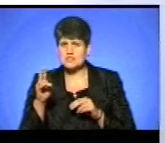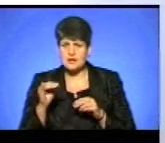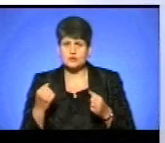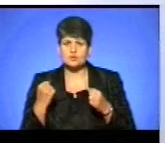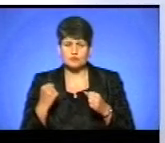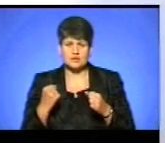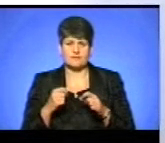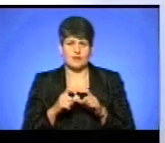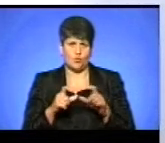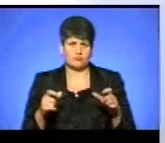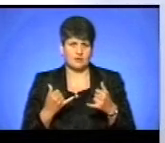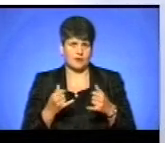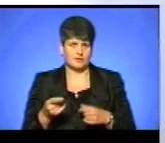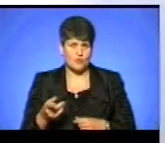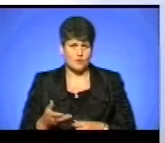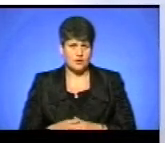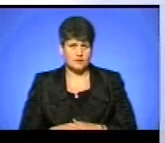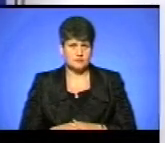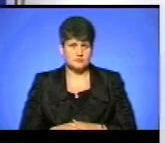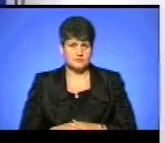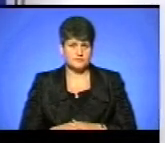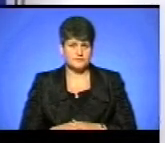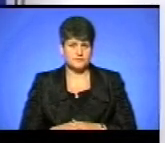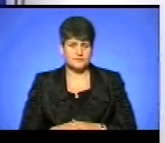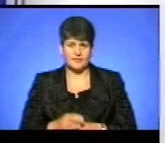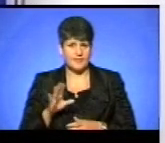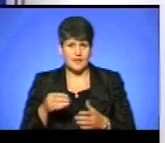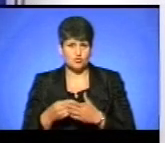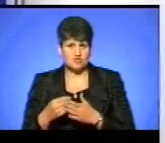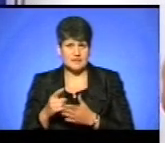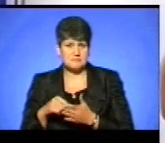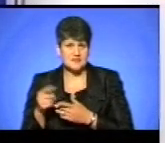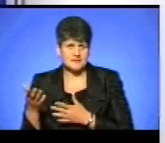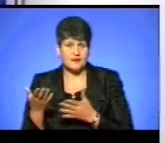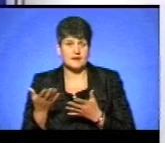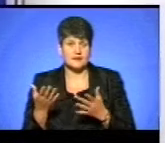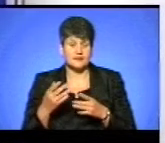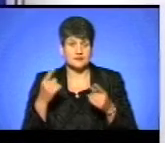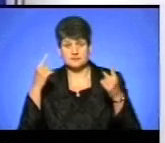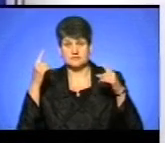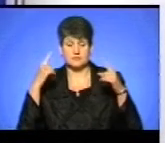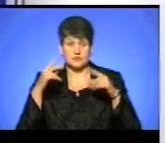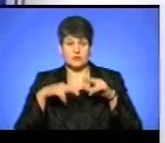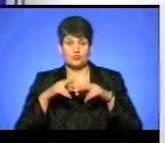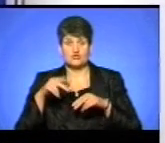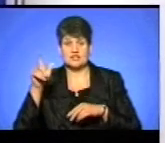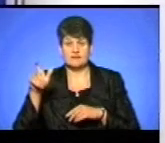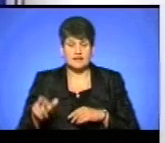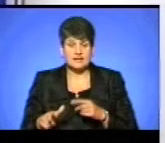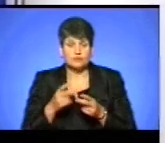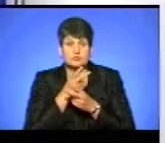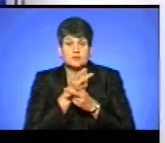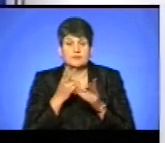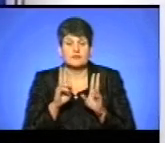комплекс для тернополян? Не громада міста, не бюджет міста будує, а якийсь ефемерний забудівник, який ще жодного разу не з'являвся,